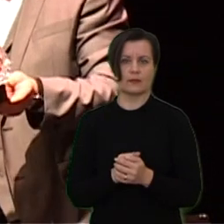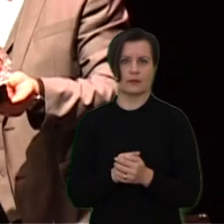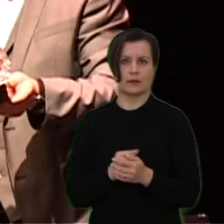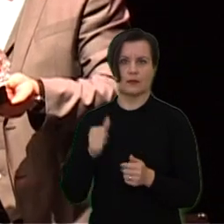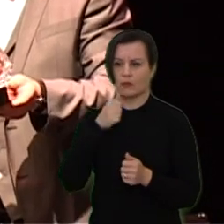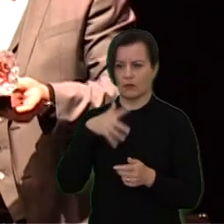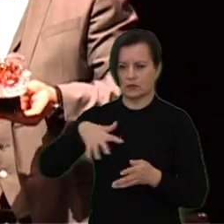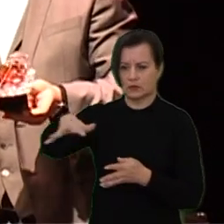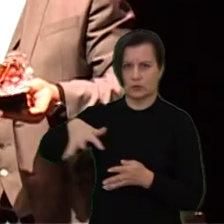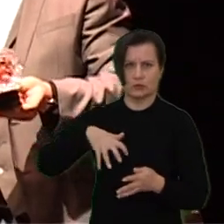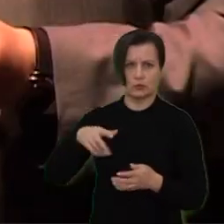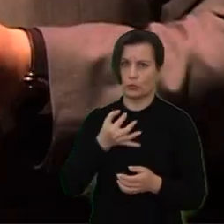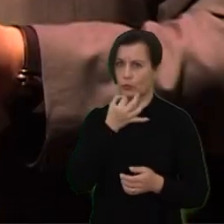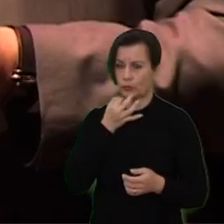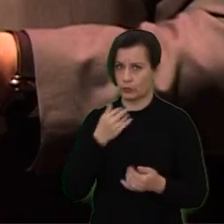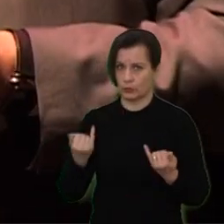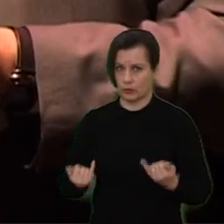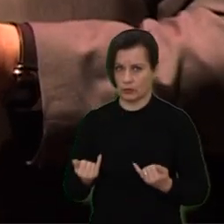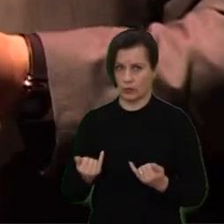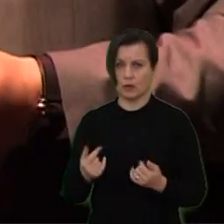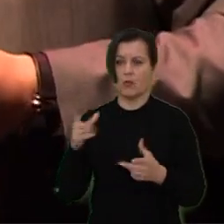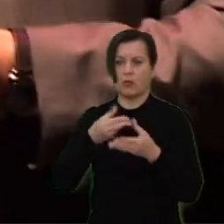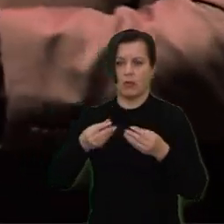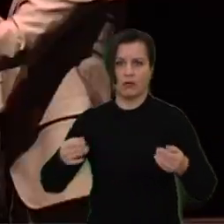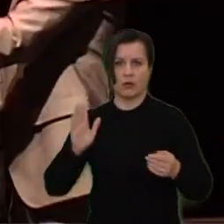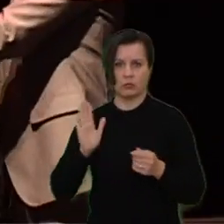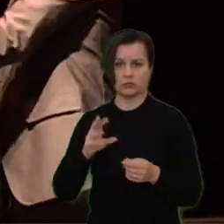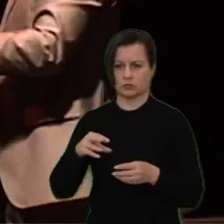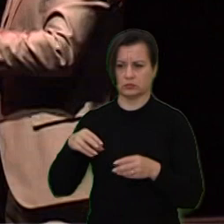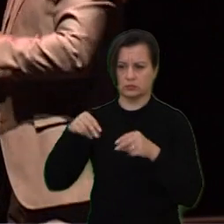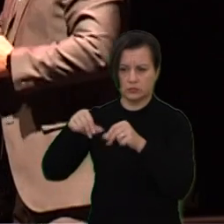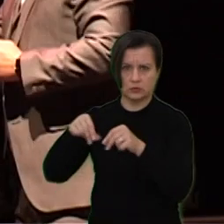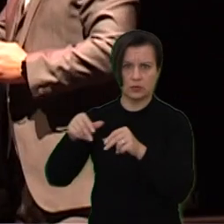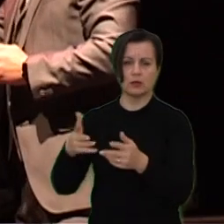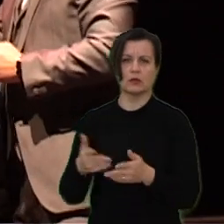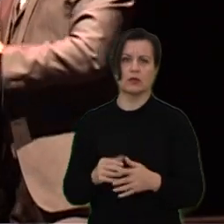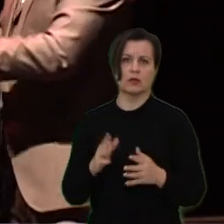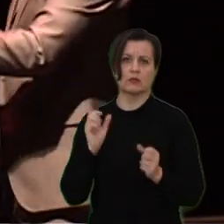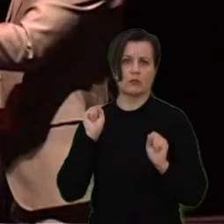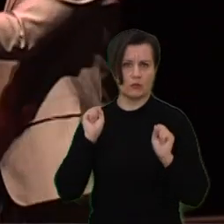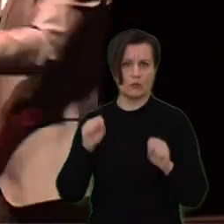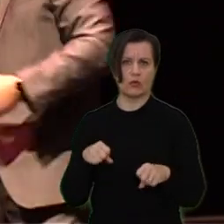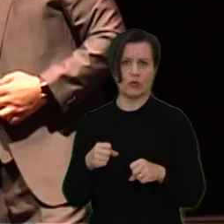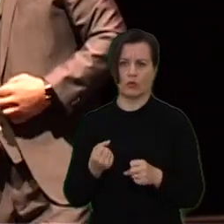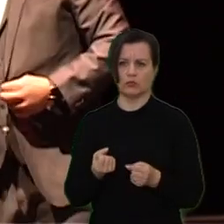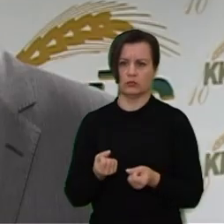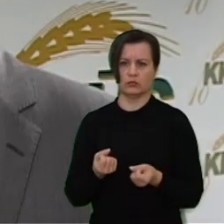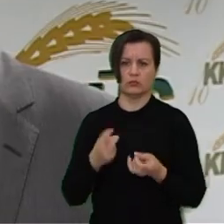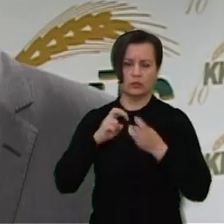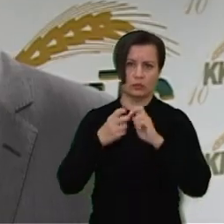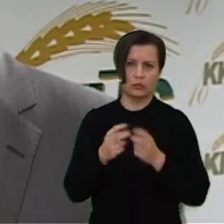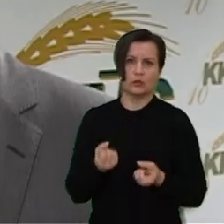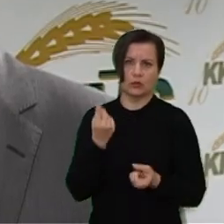nesuartas žemės reikės pavasarį dirbti, reikės vasarojų sėti. Tai gali būti ir